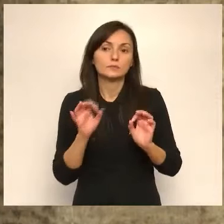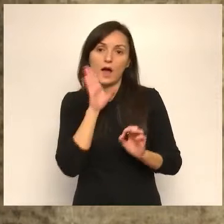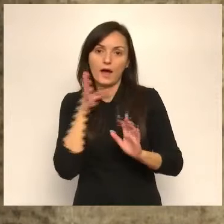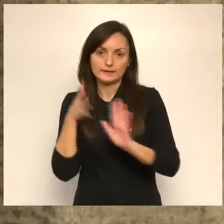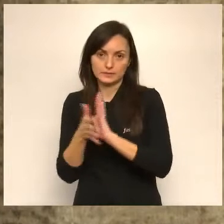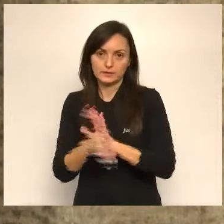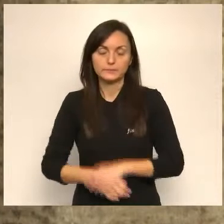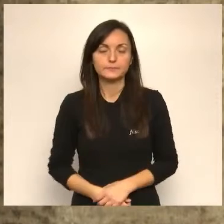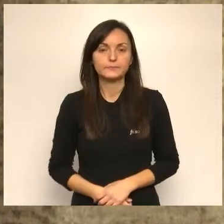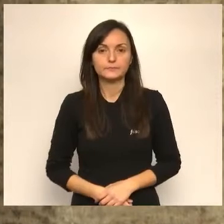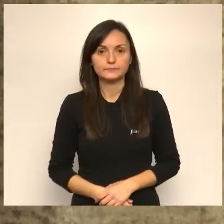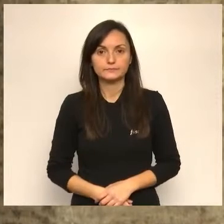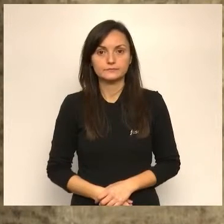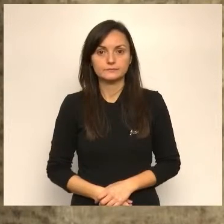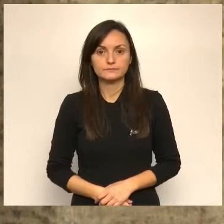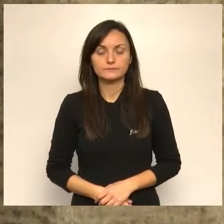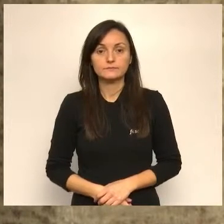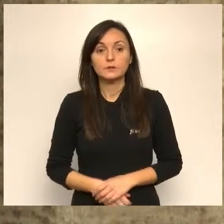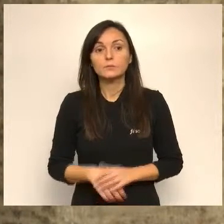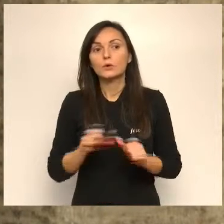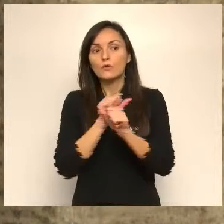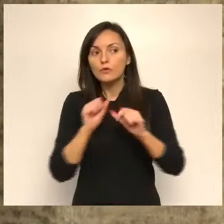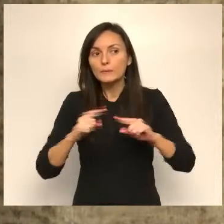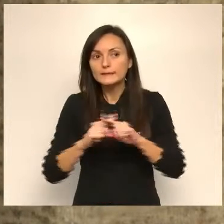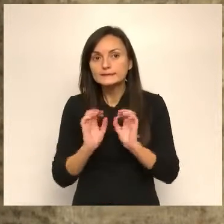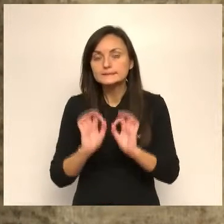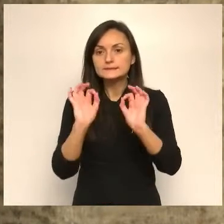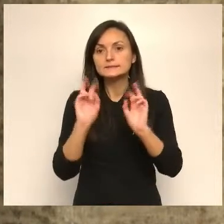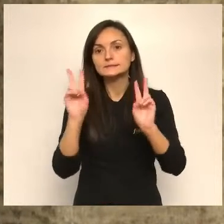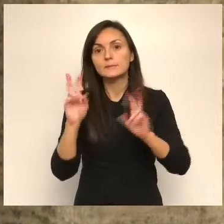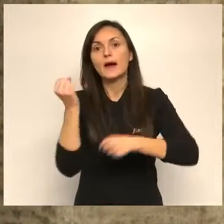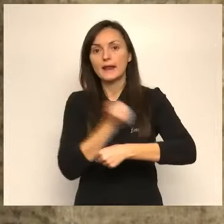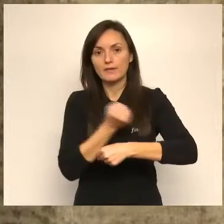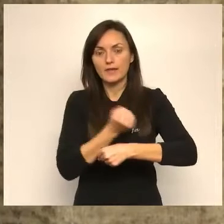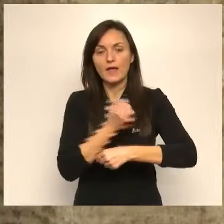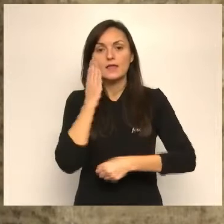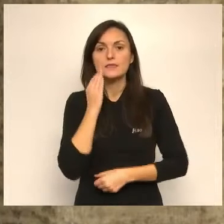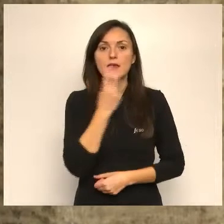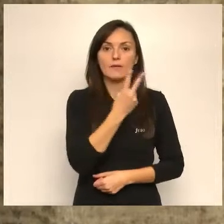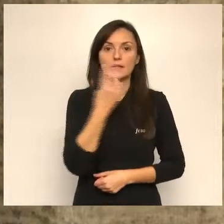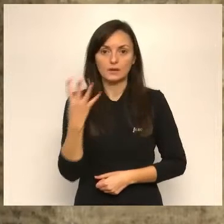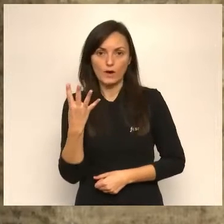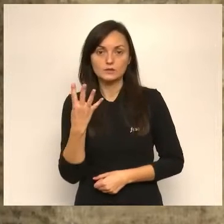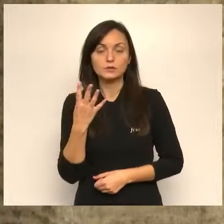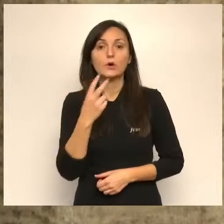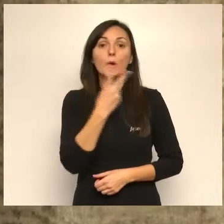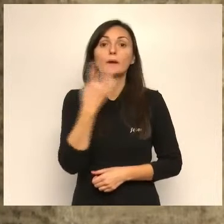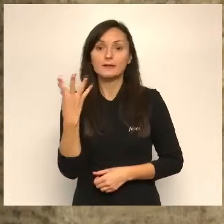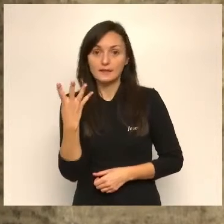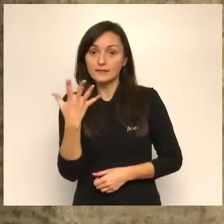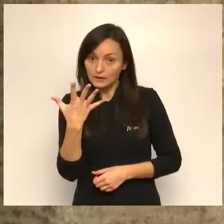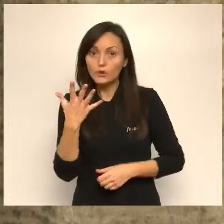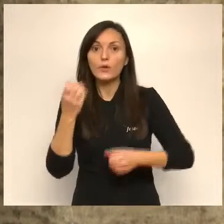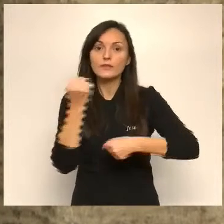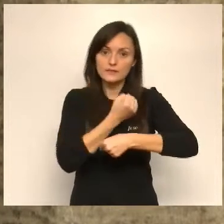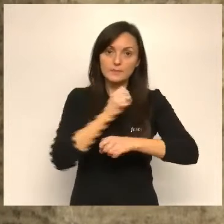conegudes. De manera excepcional, pel Nadal, els dies 24 i 25 de desembre